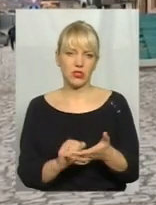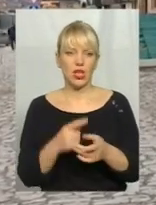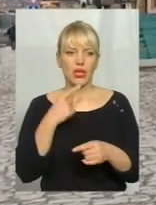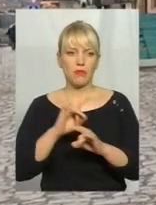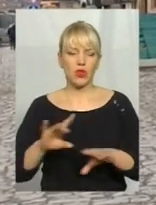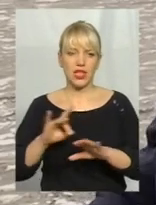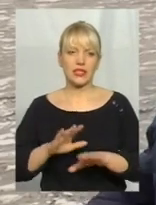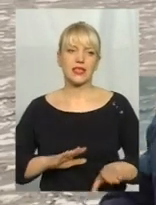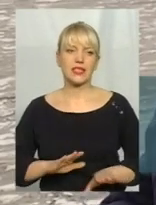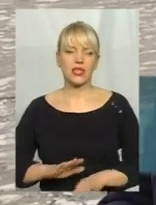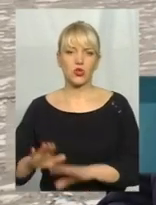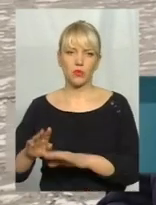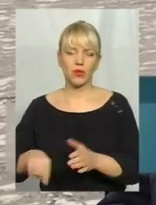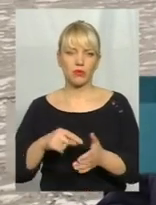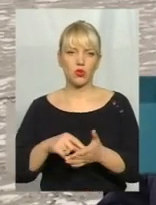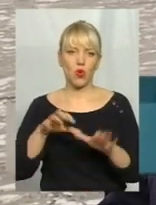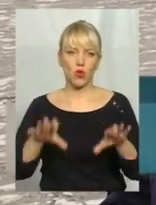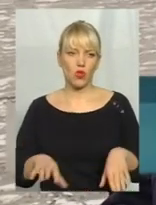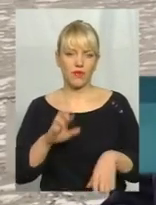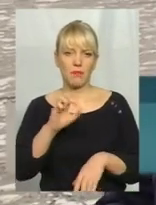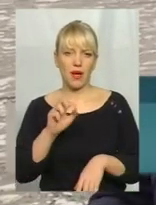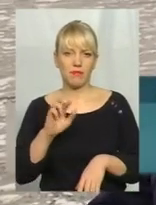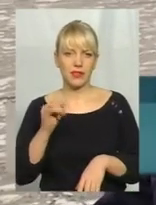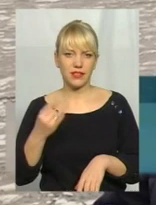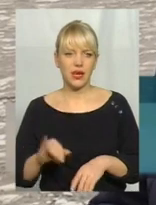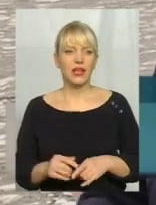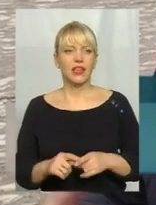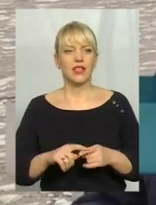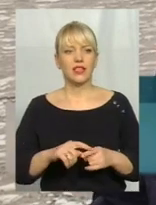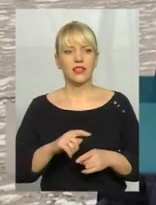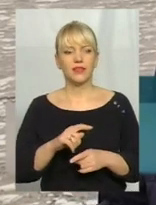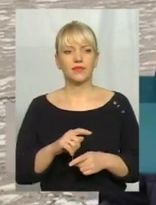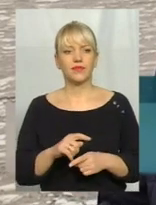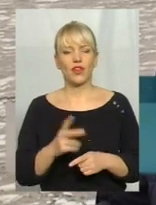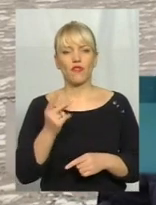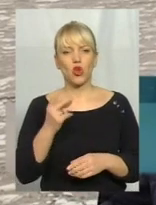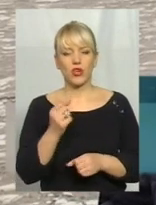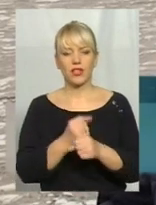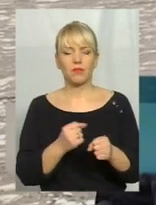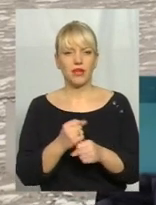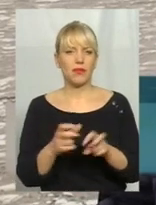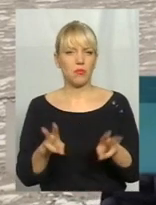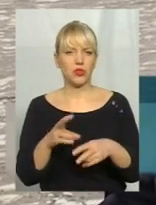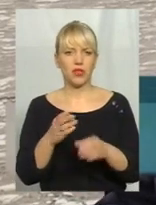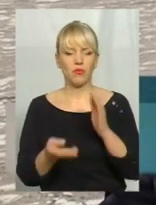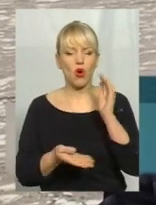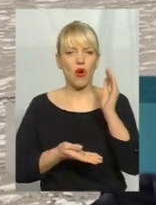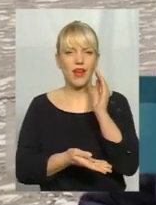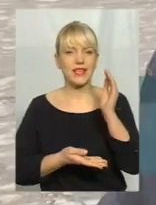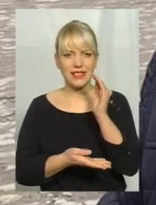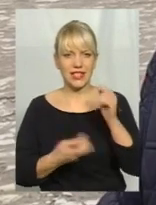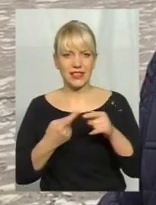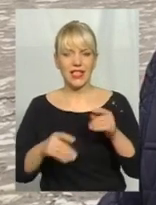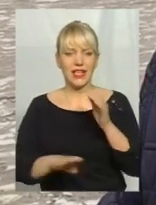голови Сергій Бабій. З паперу можна зробити турину її переробку і не різати дерева. Так само з